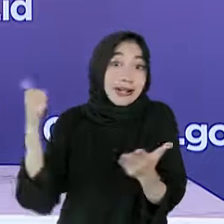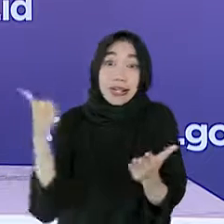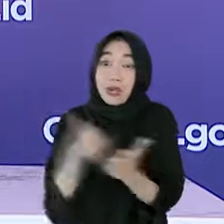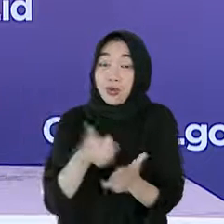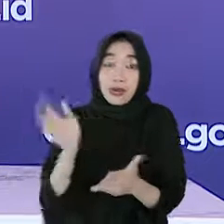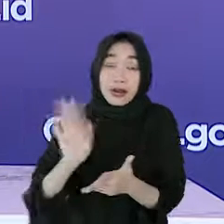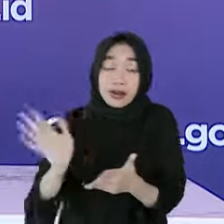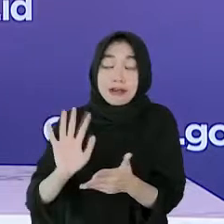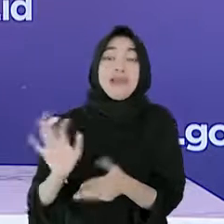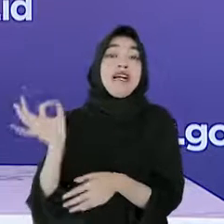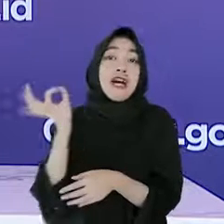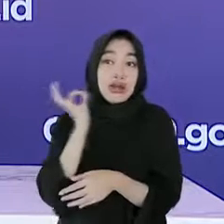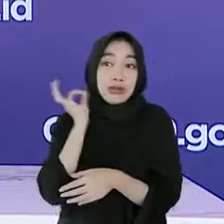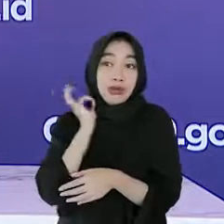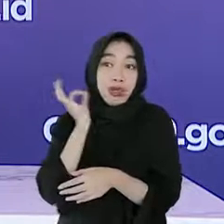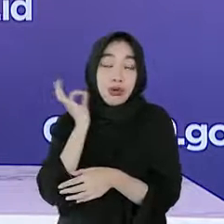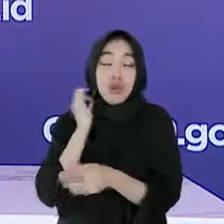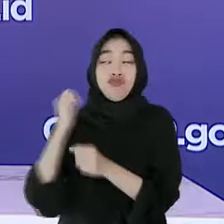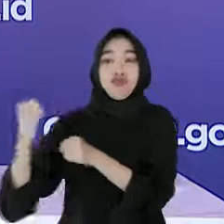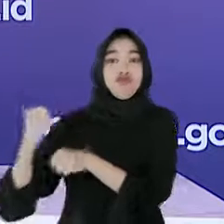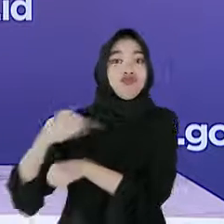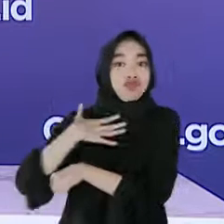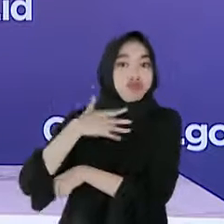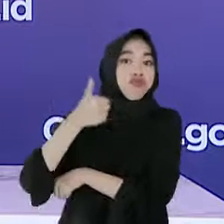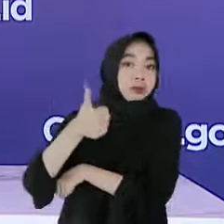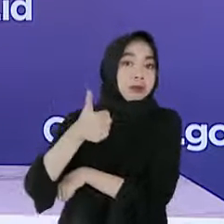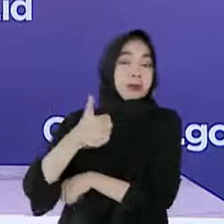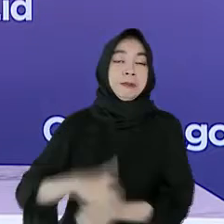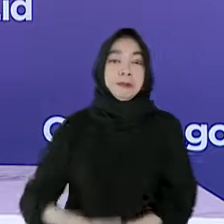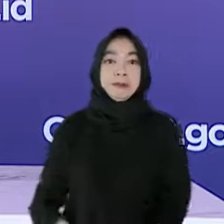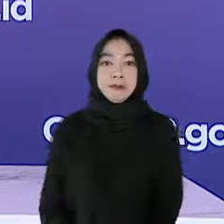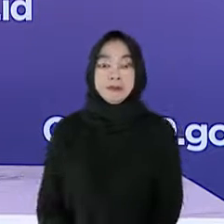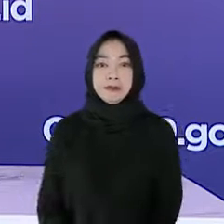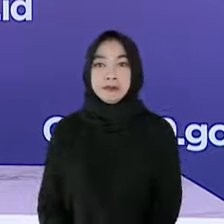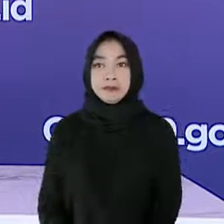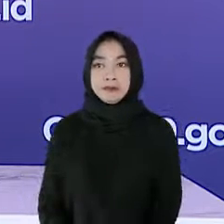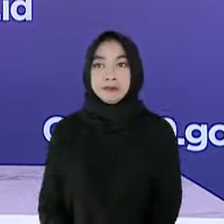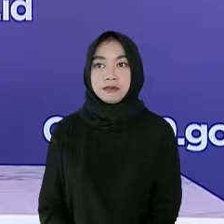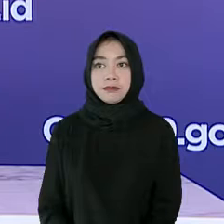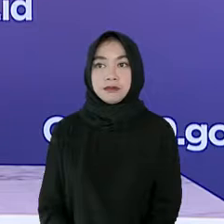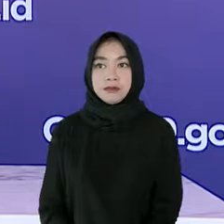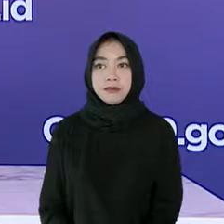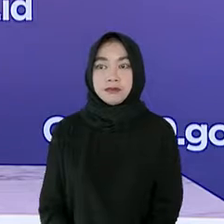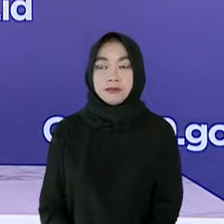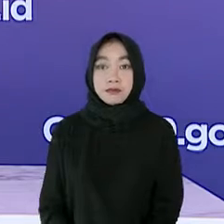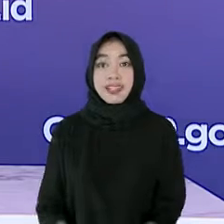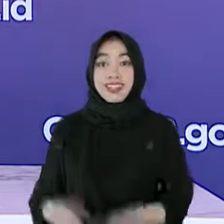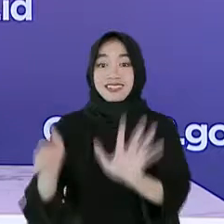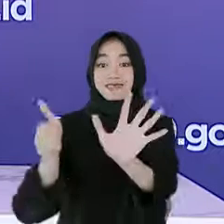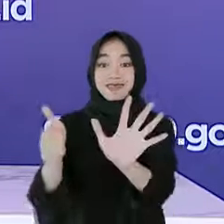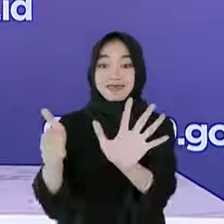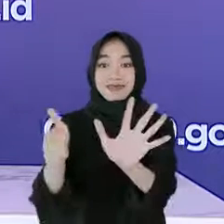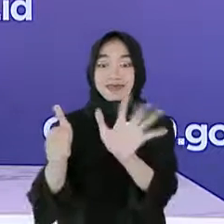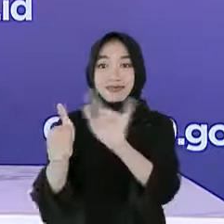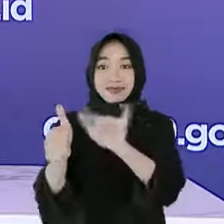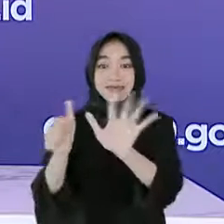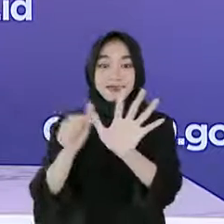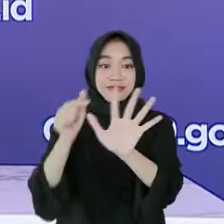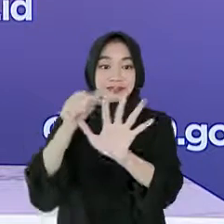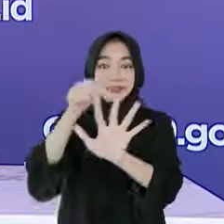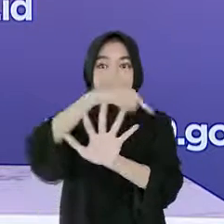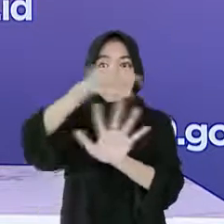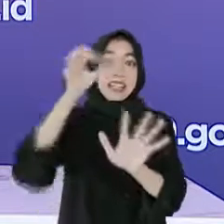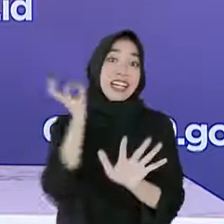disiplin dapat meningkatkan peluang penularan dalam acara. Sehingga berikut pedoman penyelenggaraan